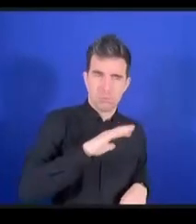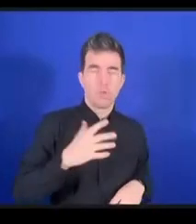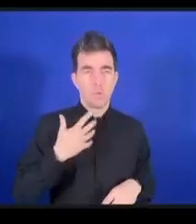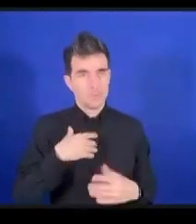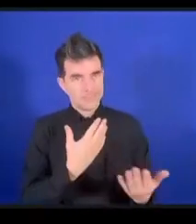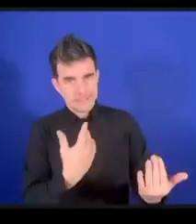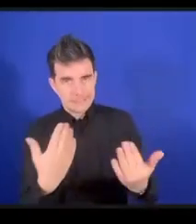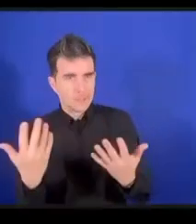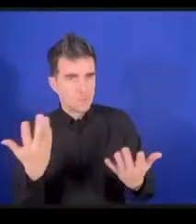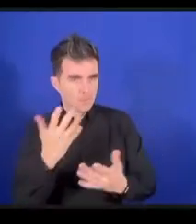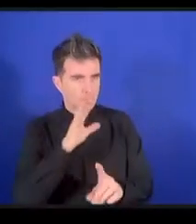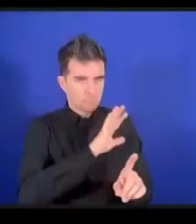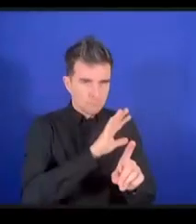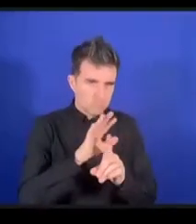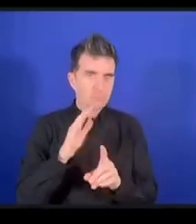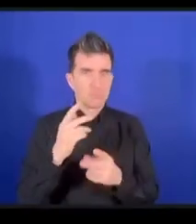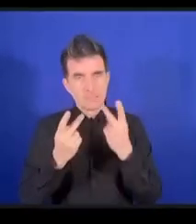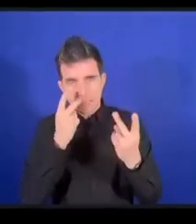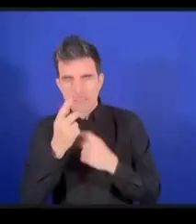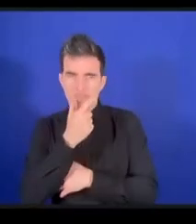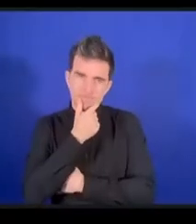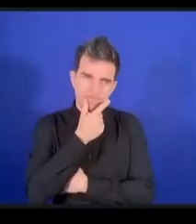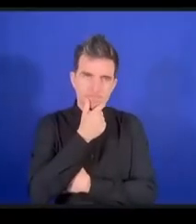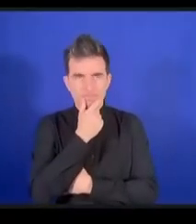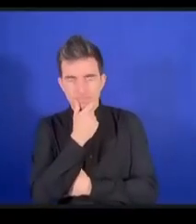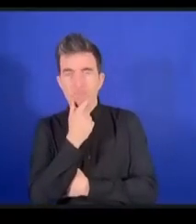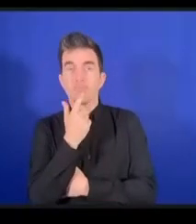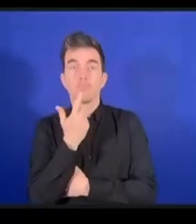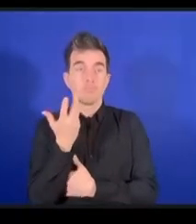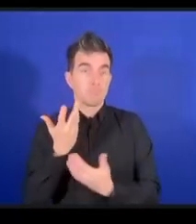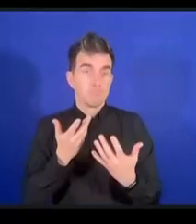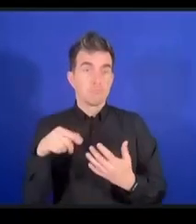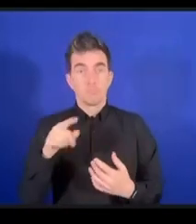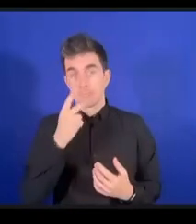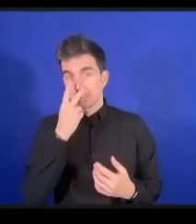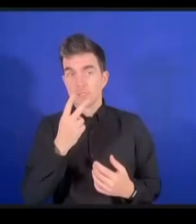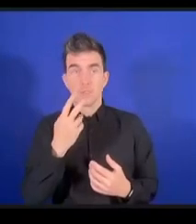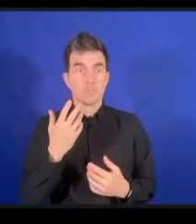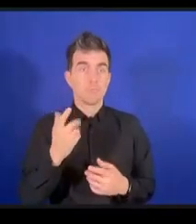des instruments permettant de contrer ce que nous voulons